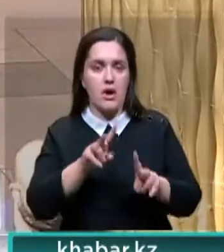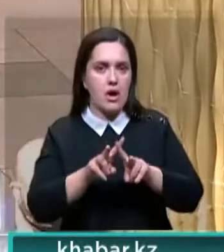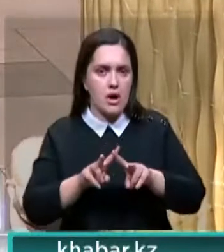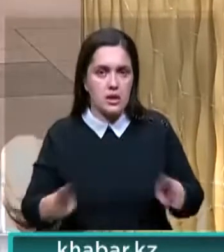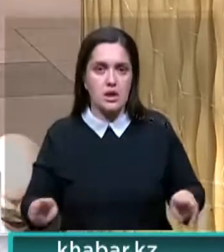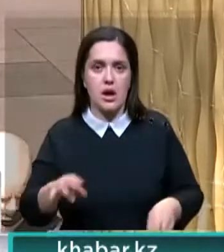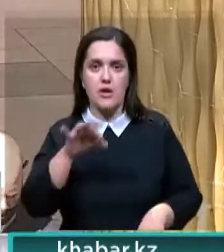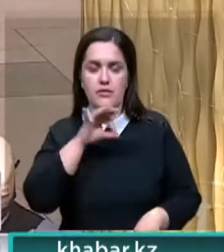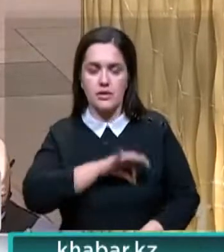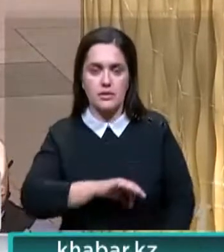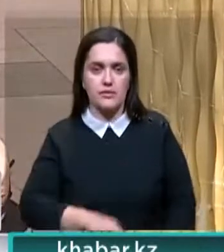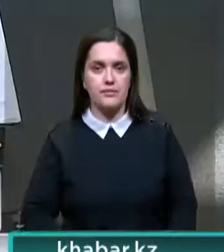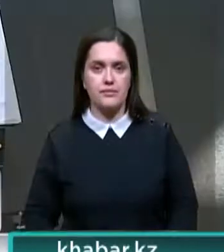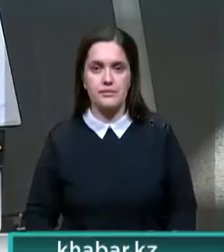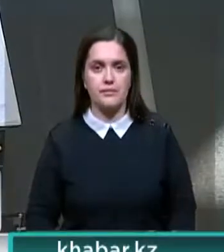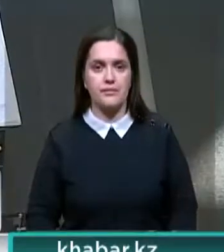эффективны, подытожил Цой.